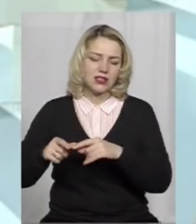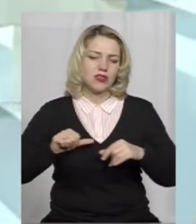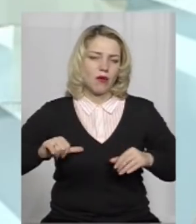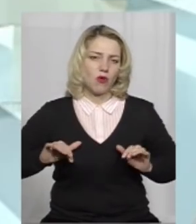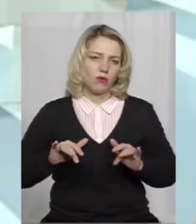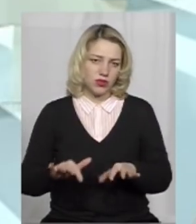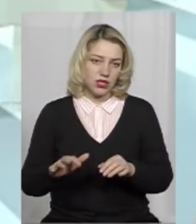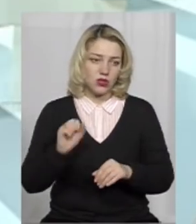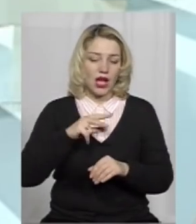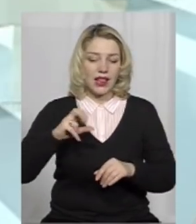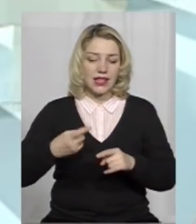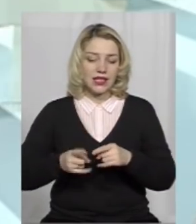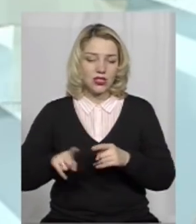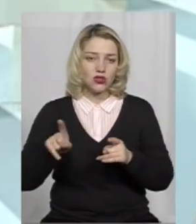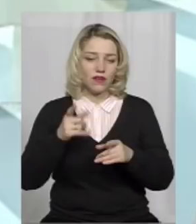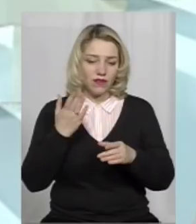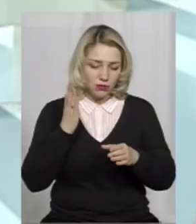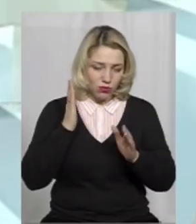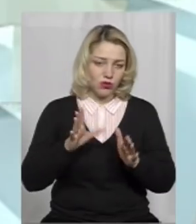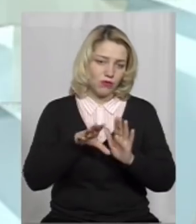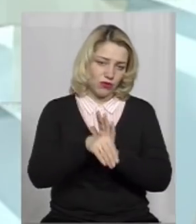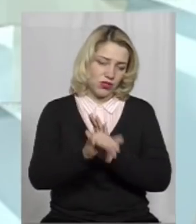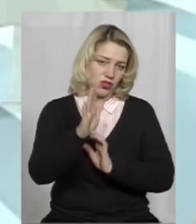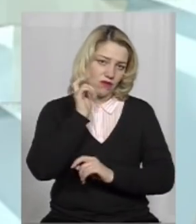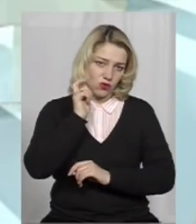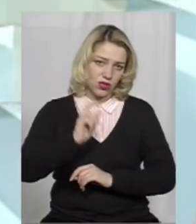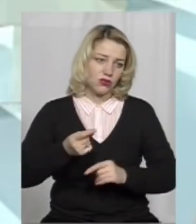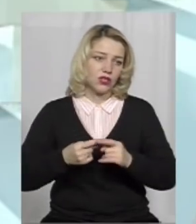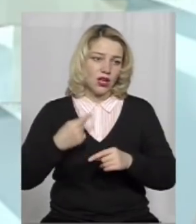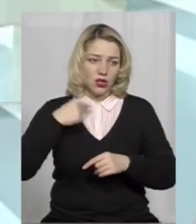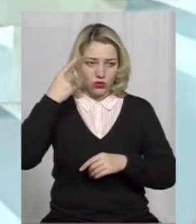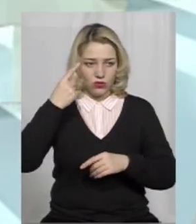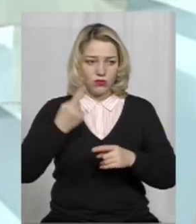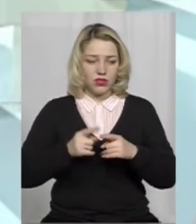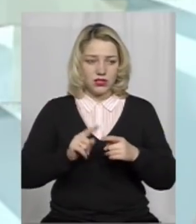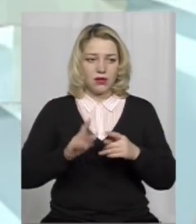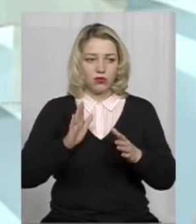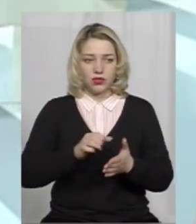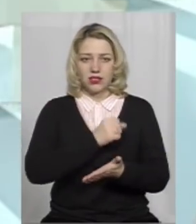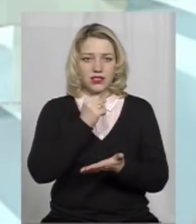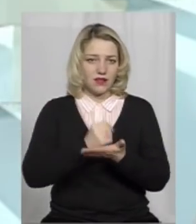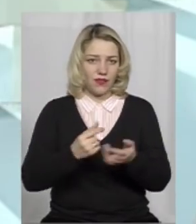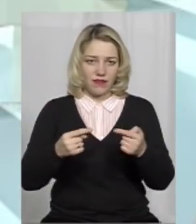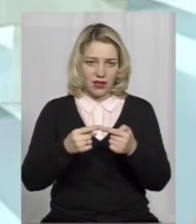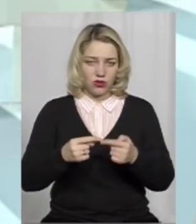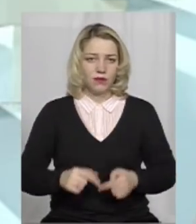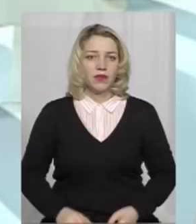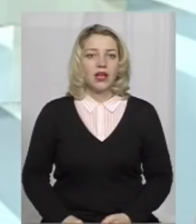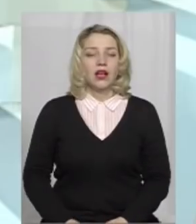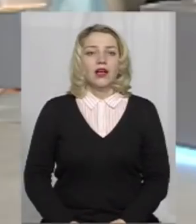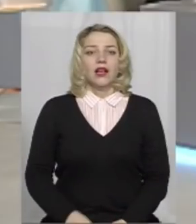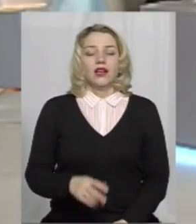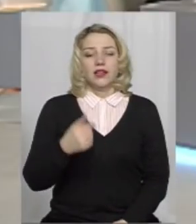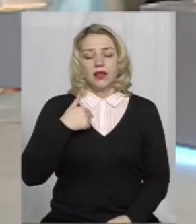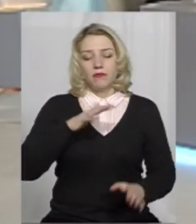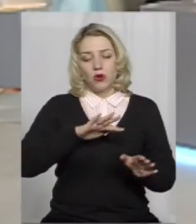процесу. Але те, що він буде запроваджений в Україні, я думаю, що це вже буде ствердно. І впродовж усіх